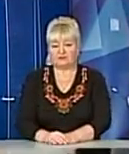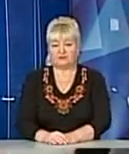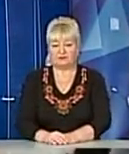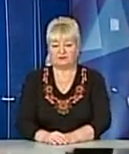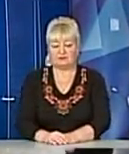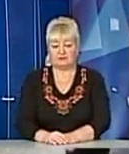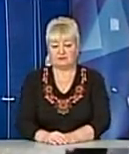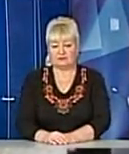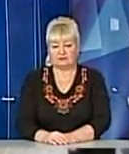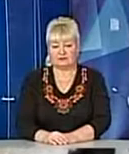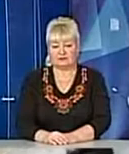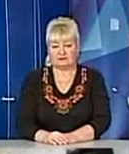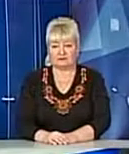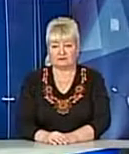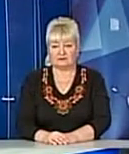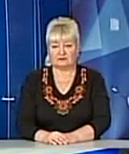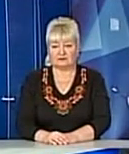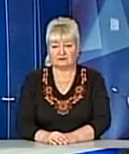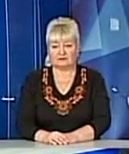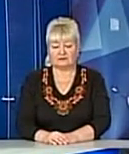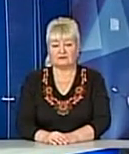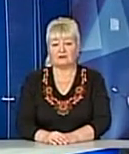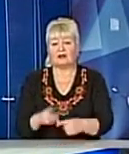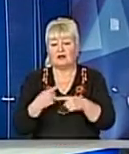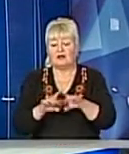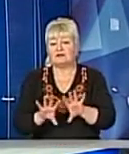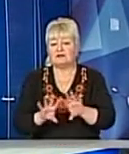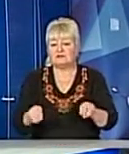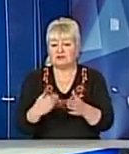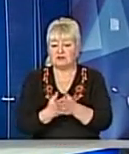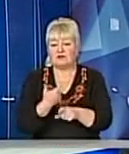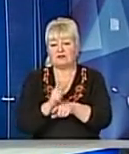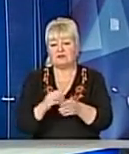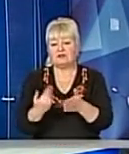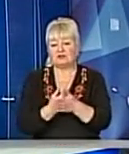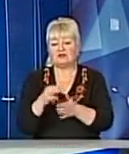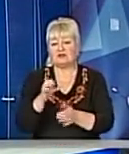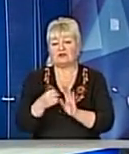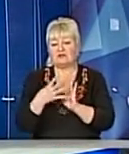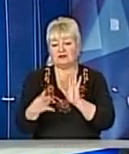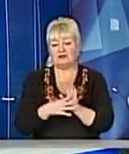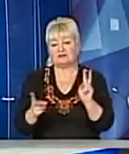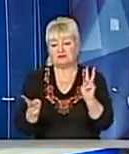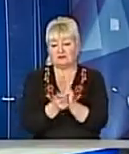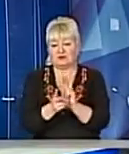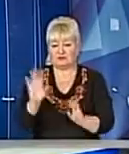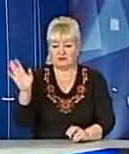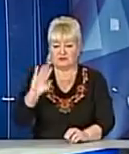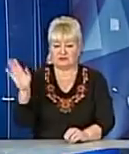Олег Цюк, новини І поки у нас це все, більше новин вже о 19.00 До зустрічі